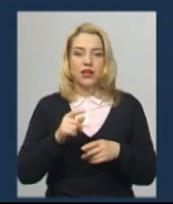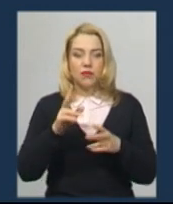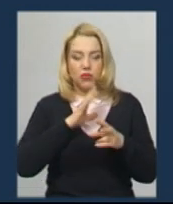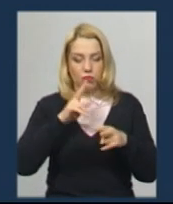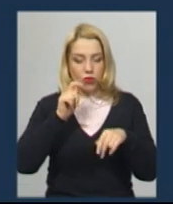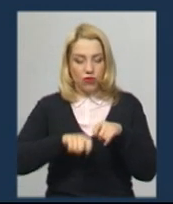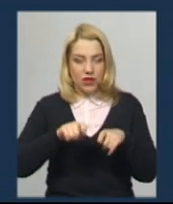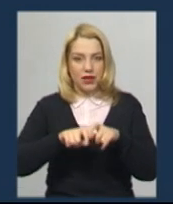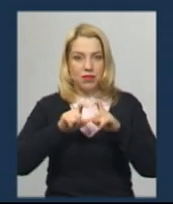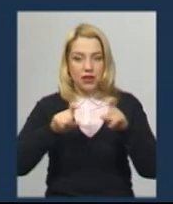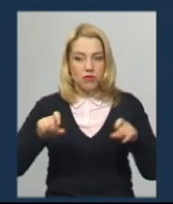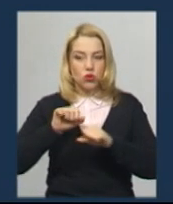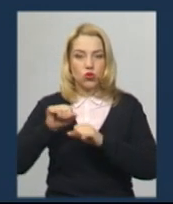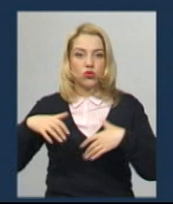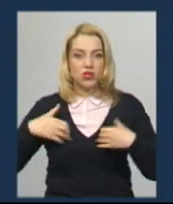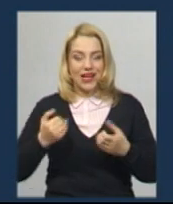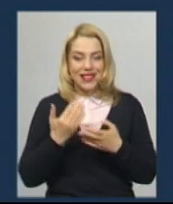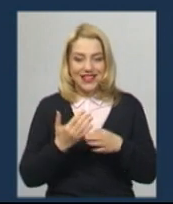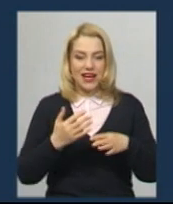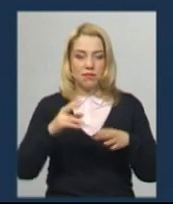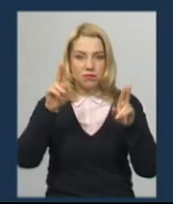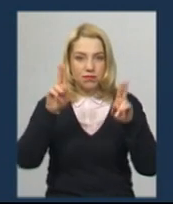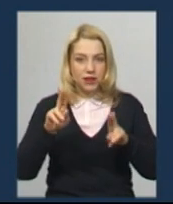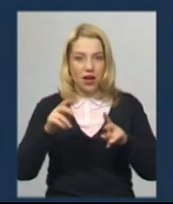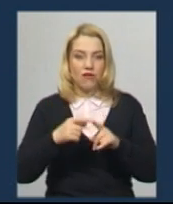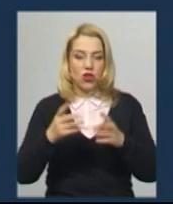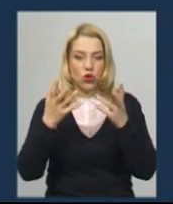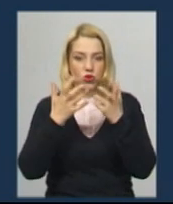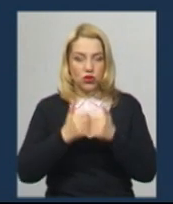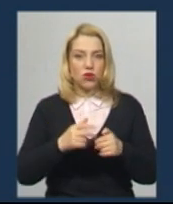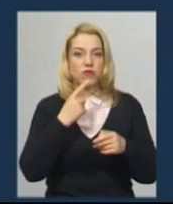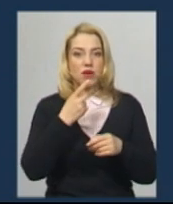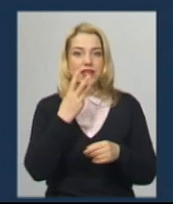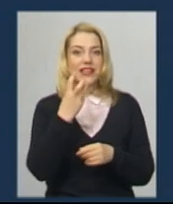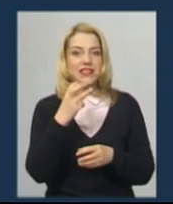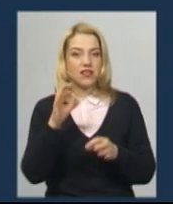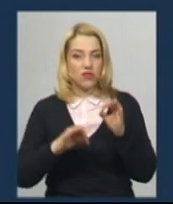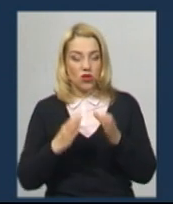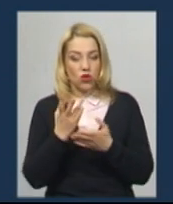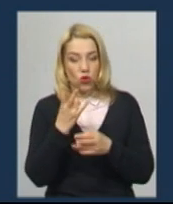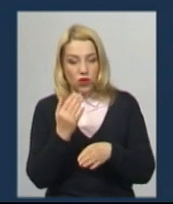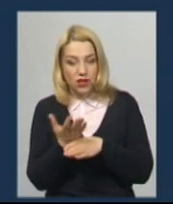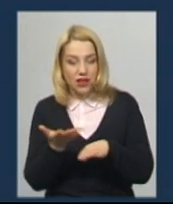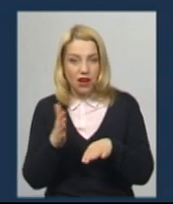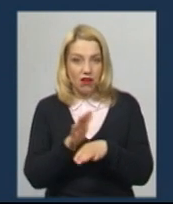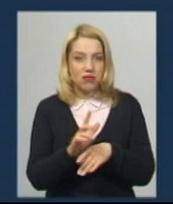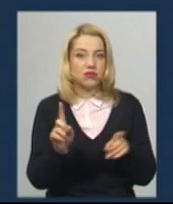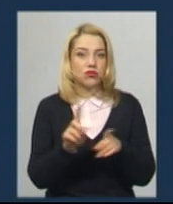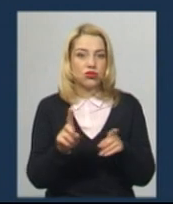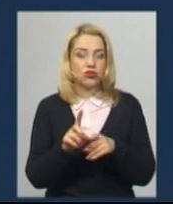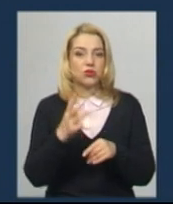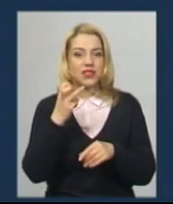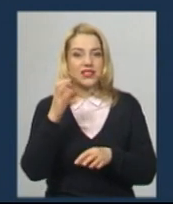охорони здоров'я. Є методика розрахунку, яка передбачає 300%. Але є наказ Мінпраці щодо проведення розрахунку 300%